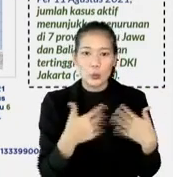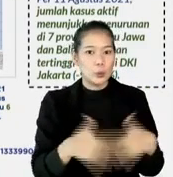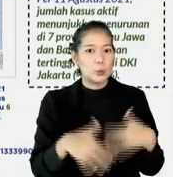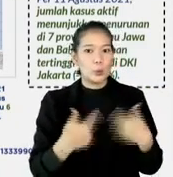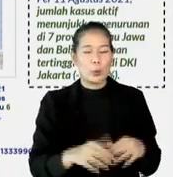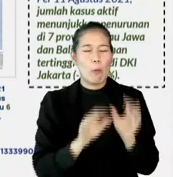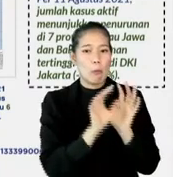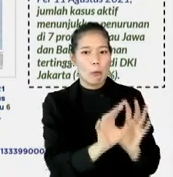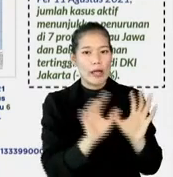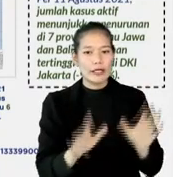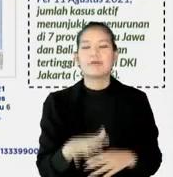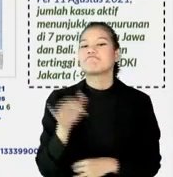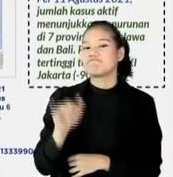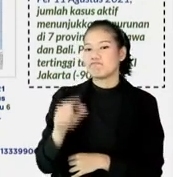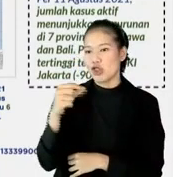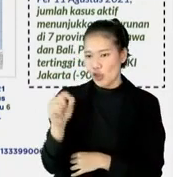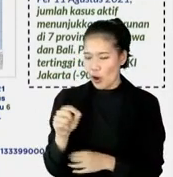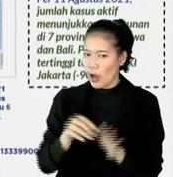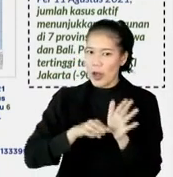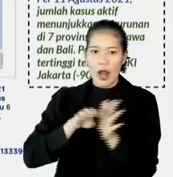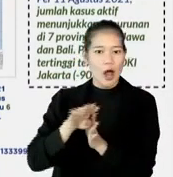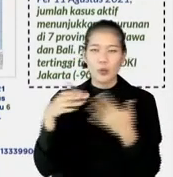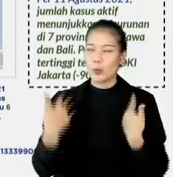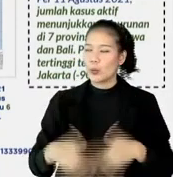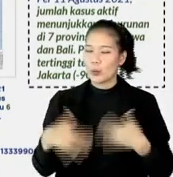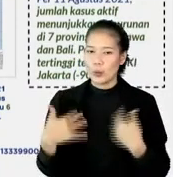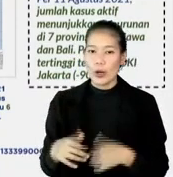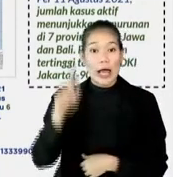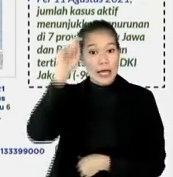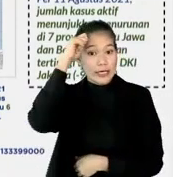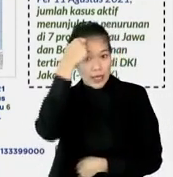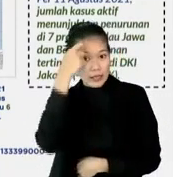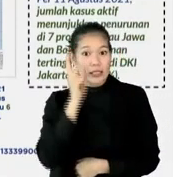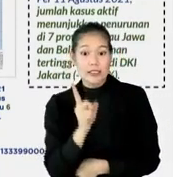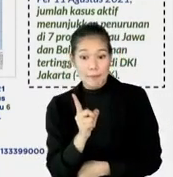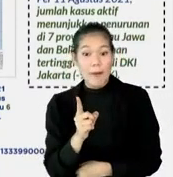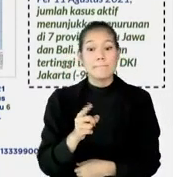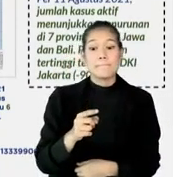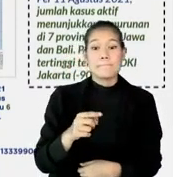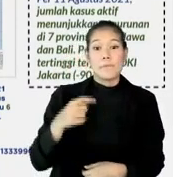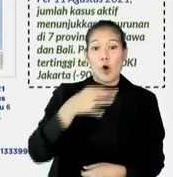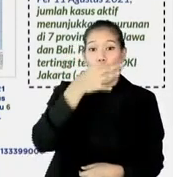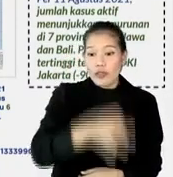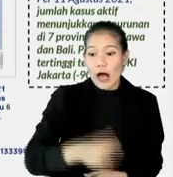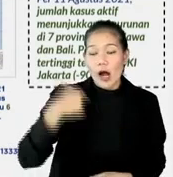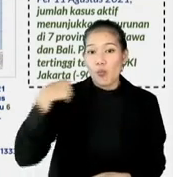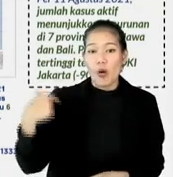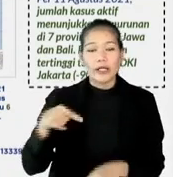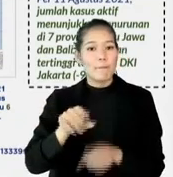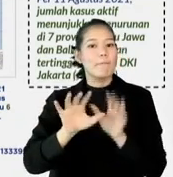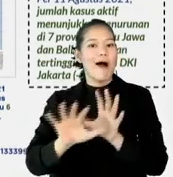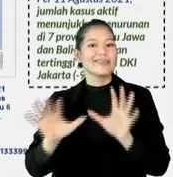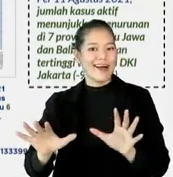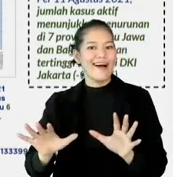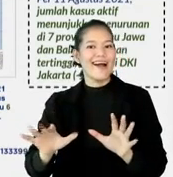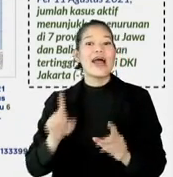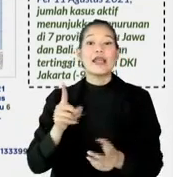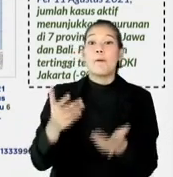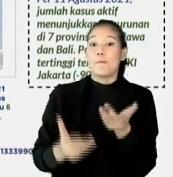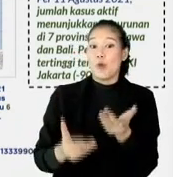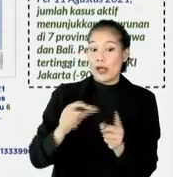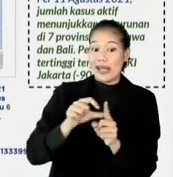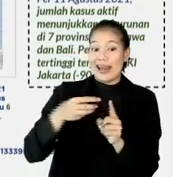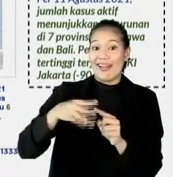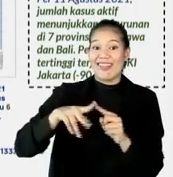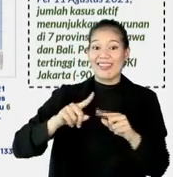sekali. Betul, kenaikannya luar biasa. Dan kita juga harus ingat karena jumlah kabupaten-kotanya banyak. Bisa jadi pada saat varian delta